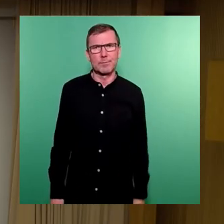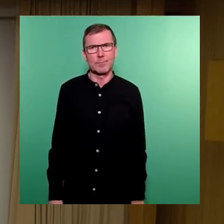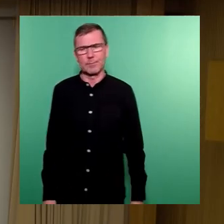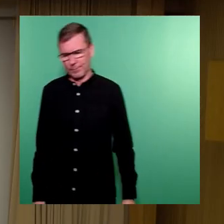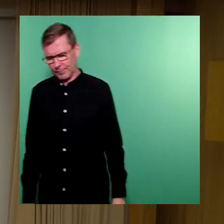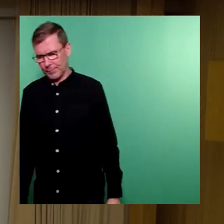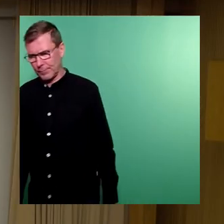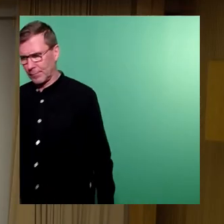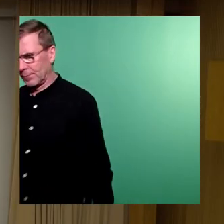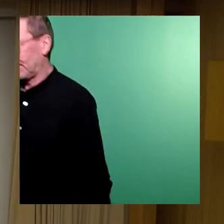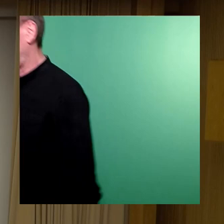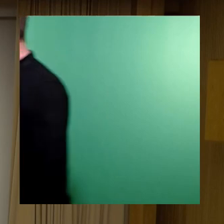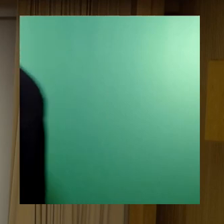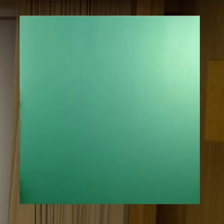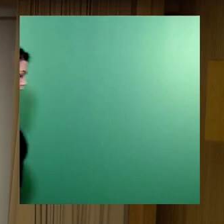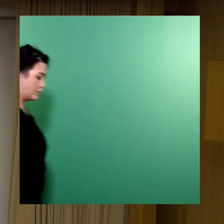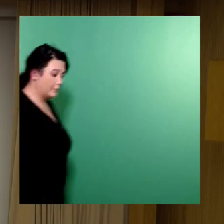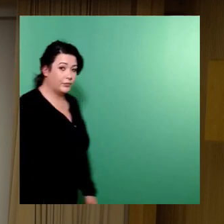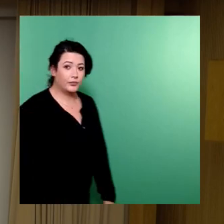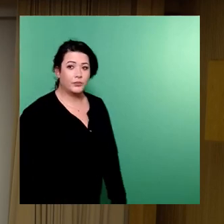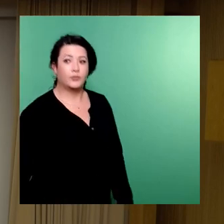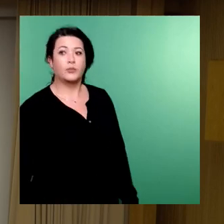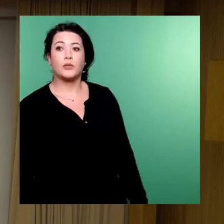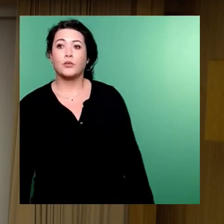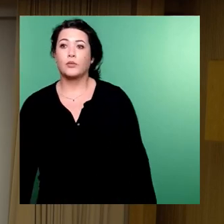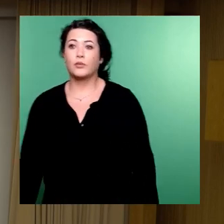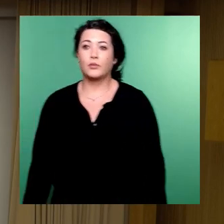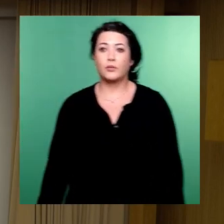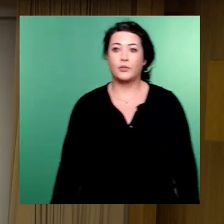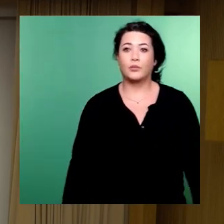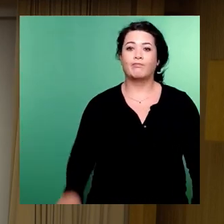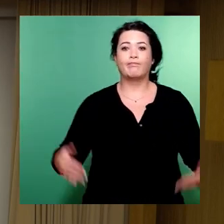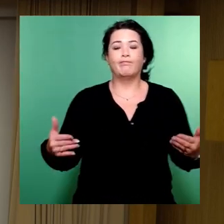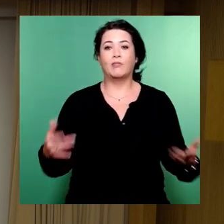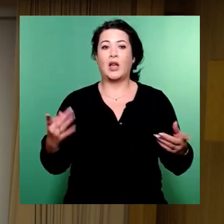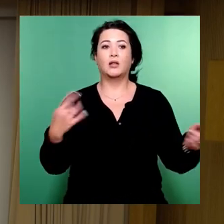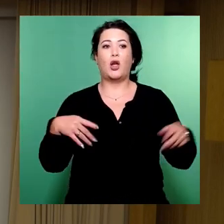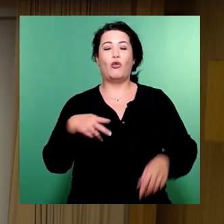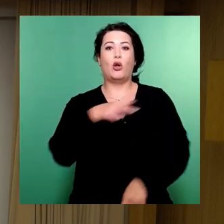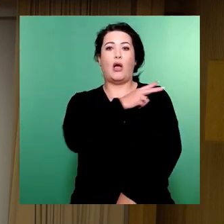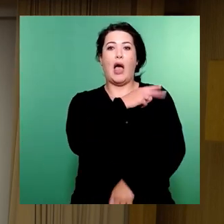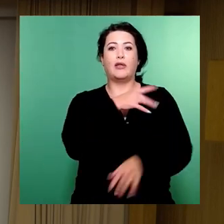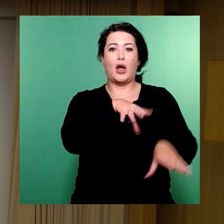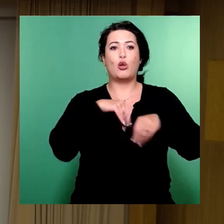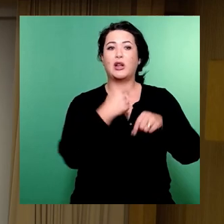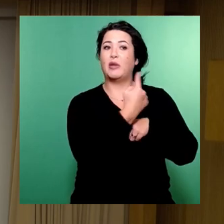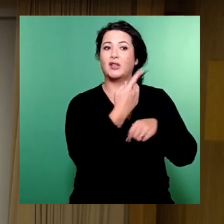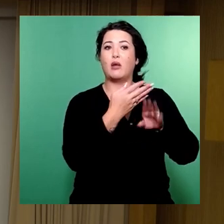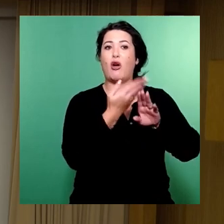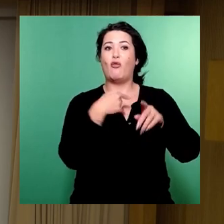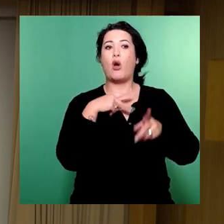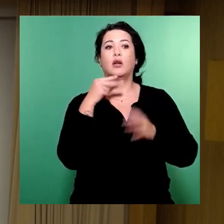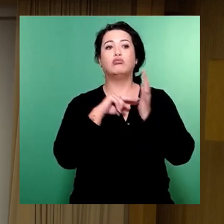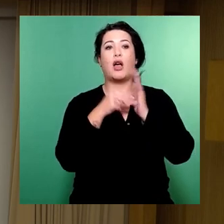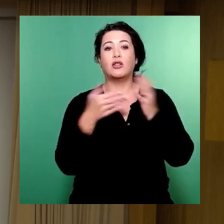Dann starten wir mal hinein. das Angebot des Generalübernehmers BAM heute Zech sah vor, dass belastete